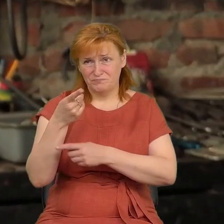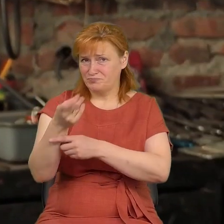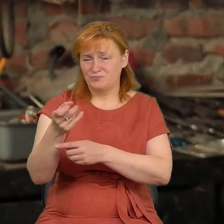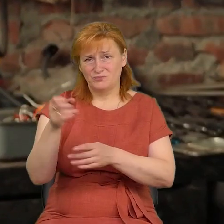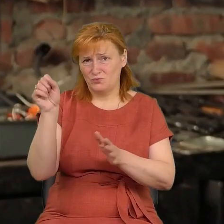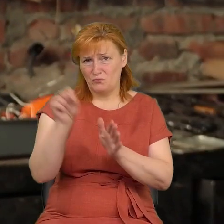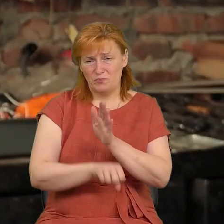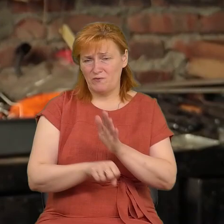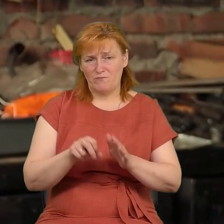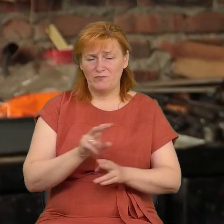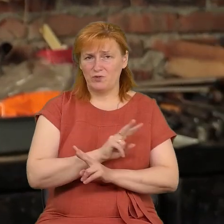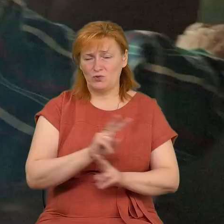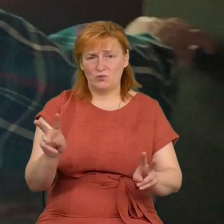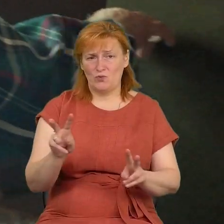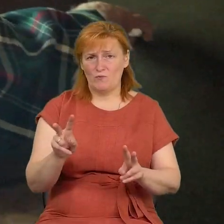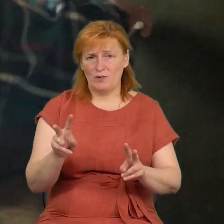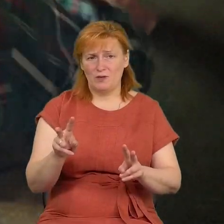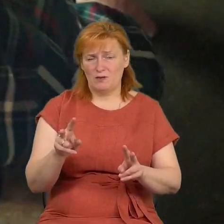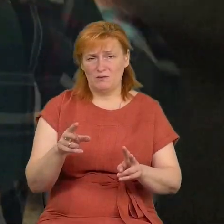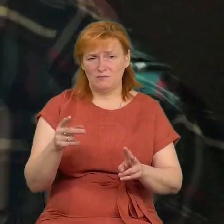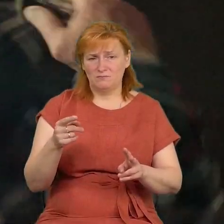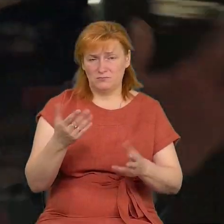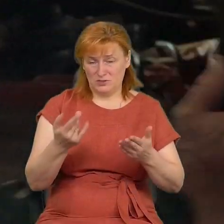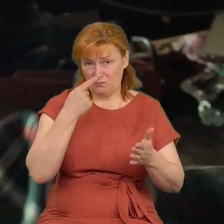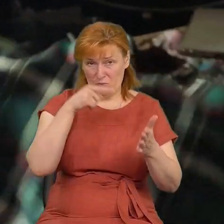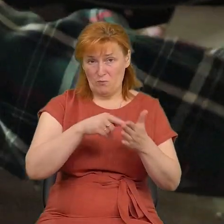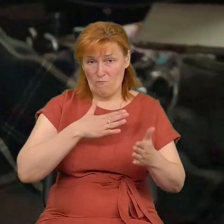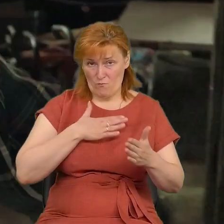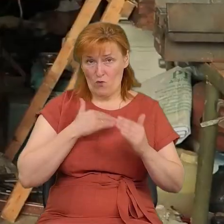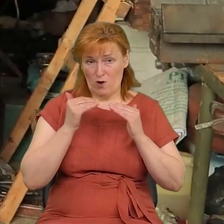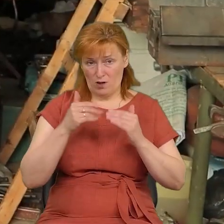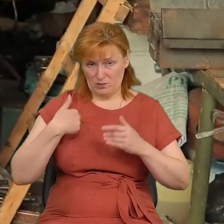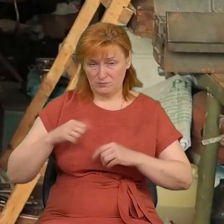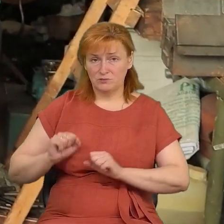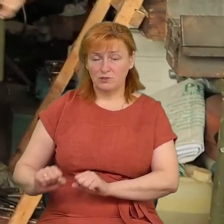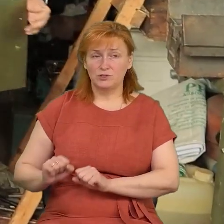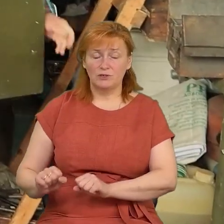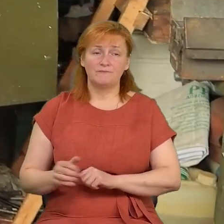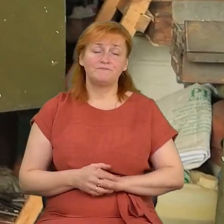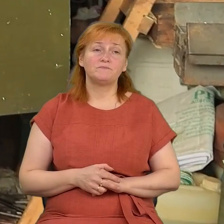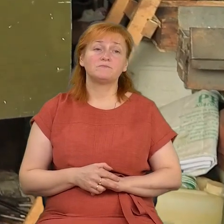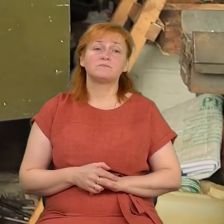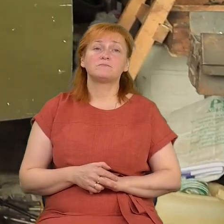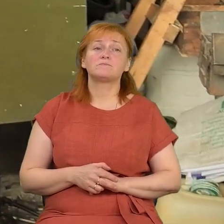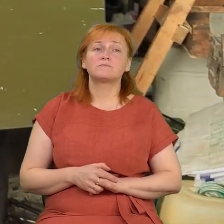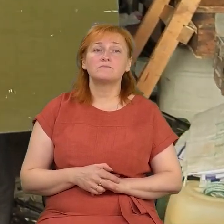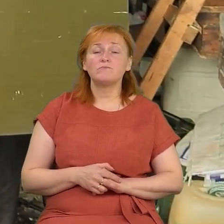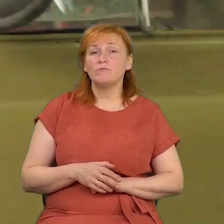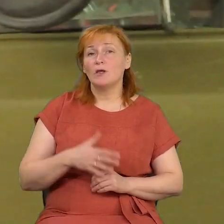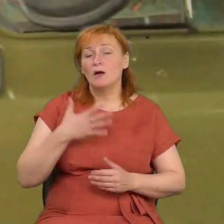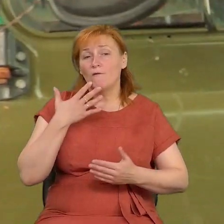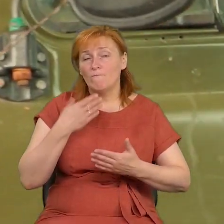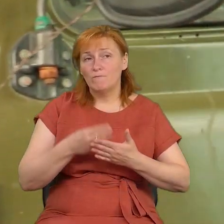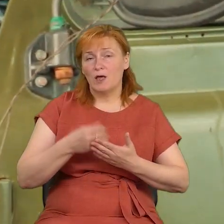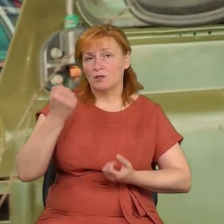ні один би не вийшов з цієї хати. Тоді ж почав допомагати теробороні та прикордонникам, які тримали тут оборону. Власним оазиком